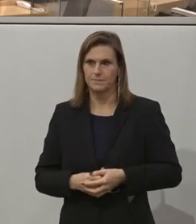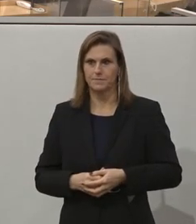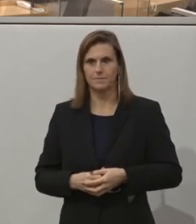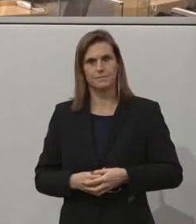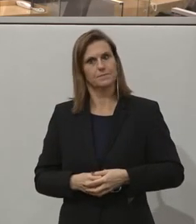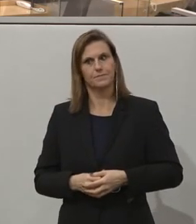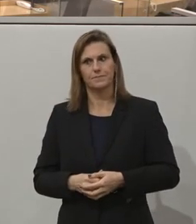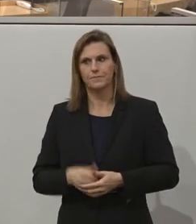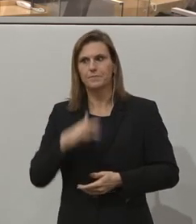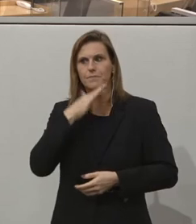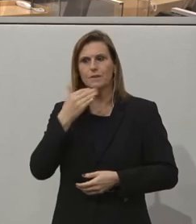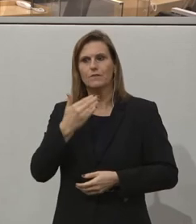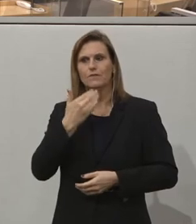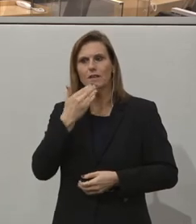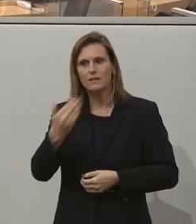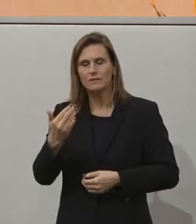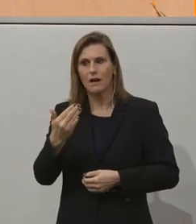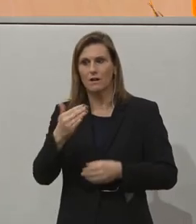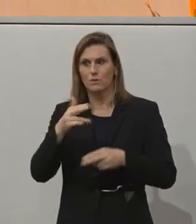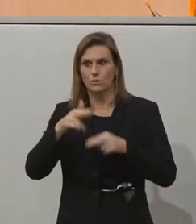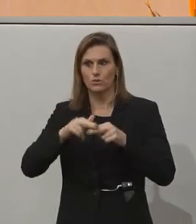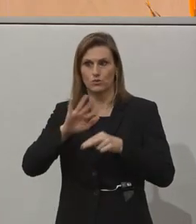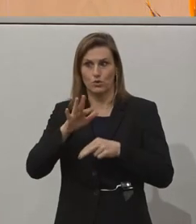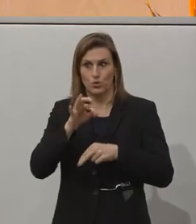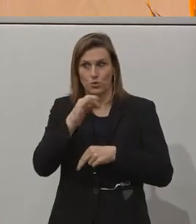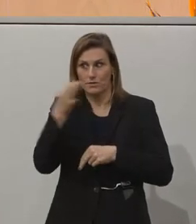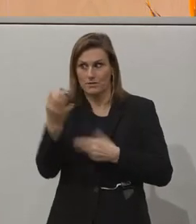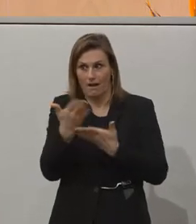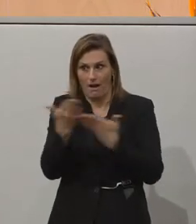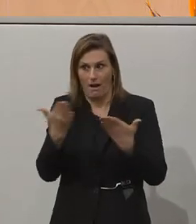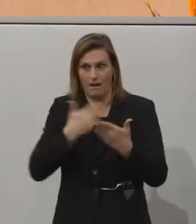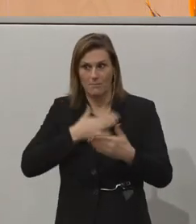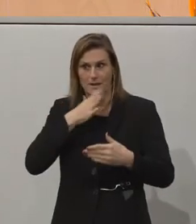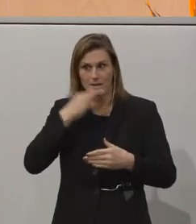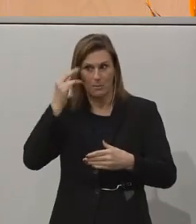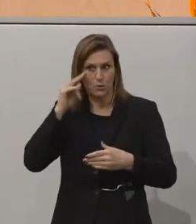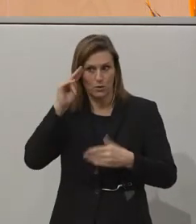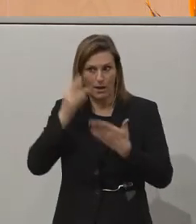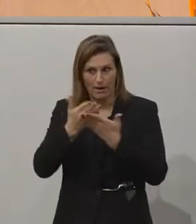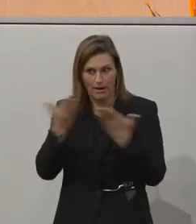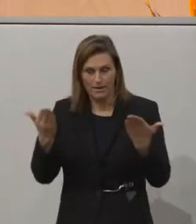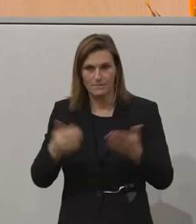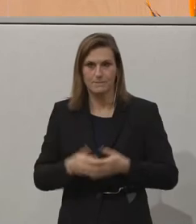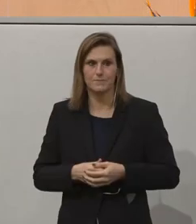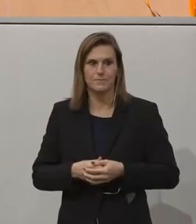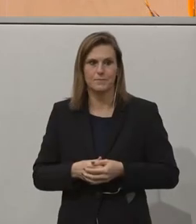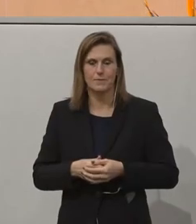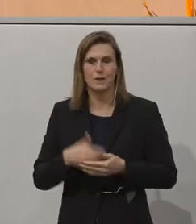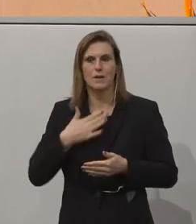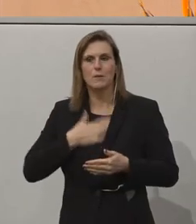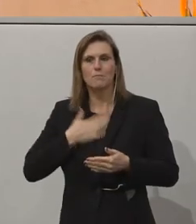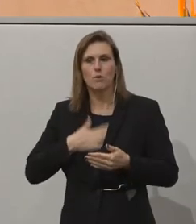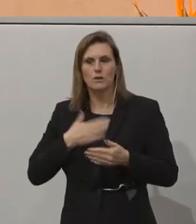Vielen Dank und schönen guten Tag, meine Damen und Herren. Ich möchte zum